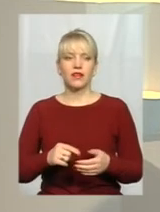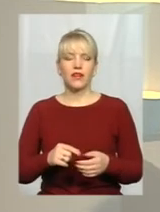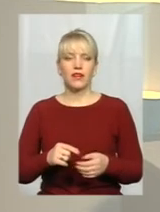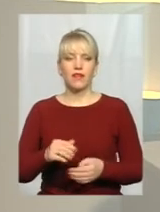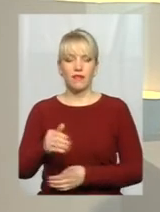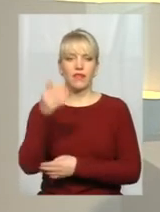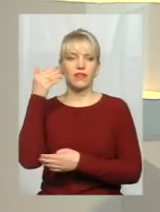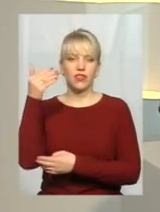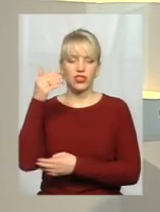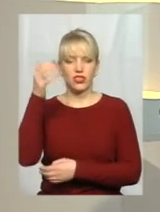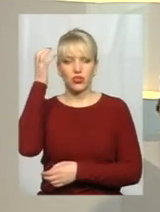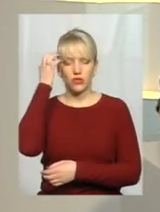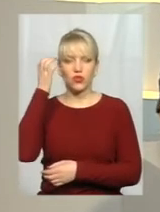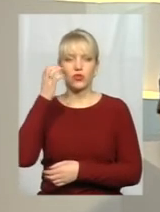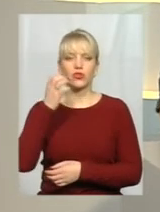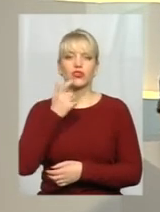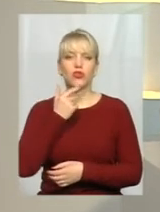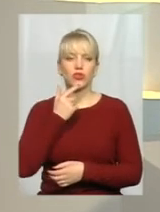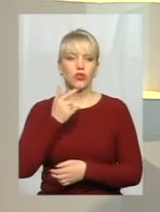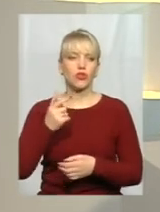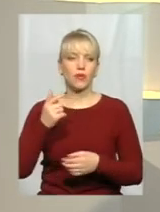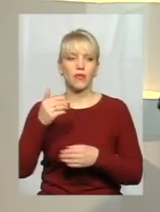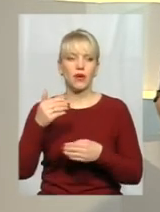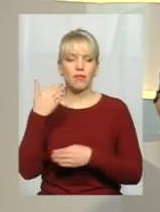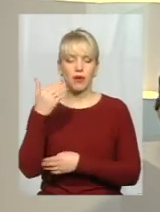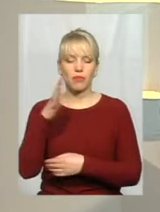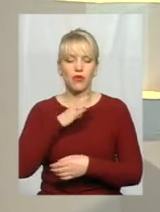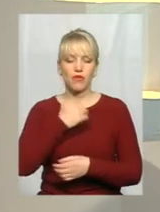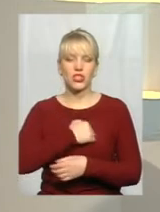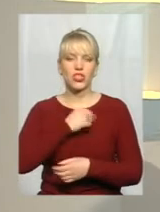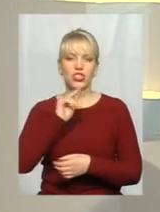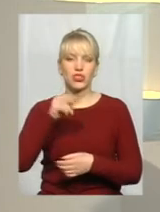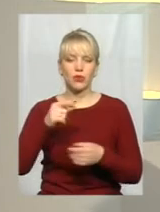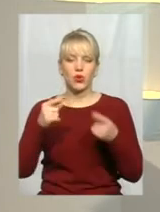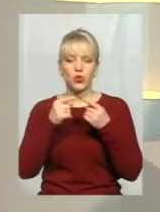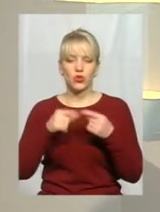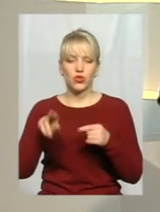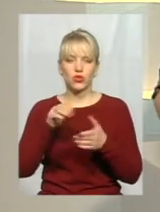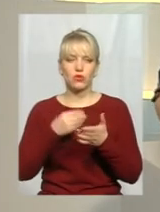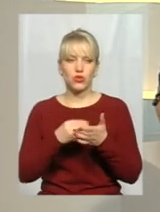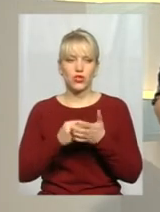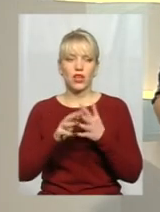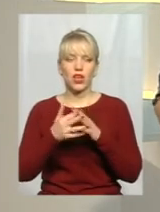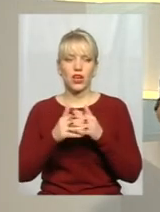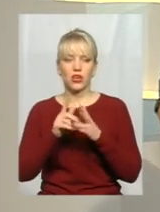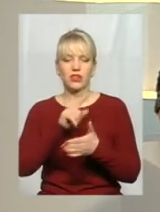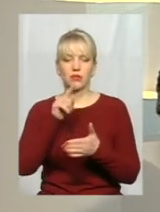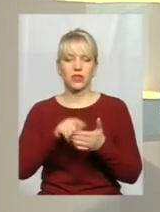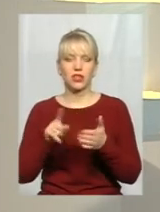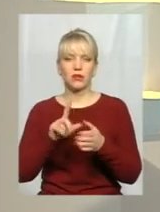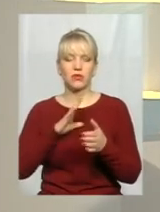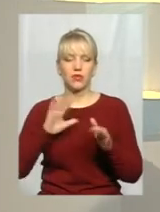червоно-чорного прапору було важливіше, ніж уточнення до бюджету, аграрні питання, які сьогодні мали